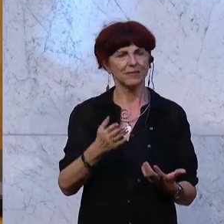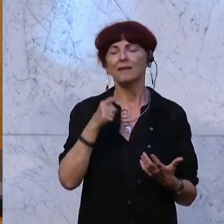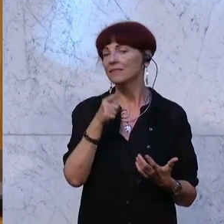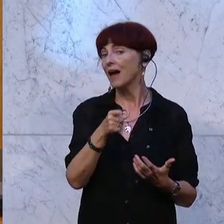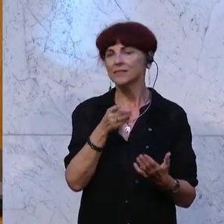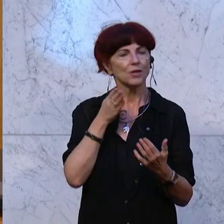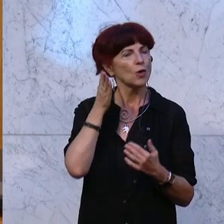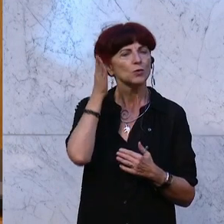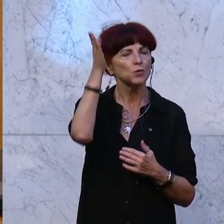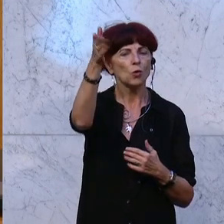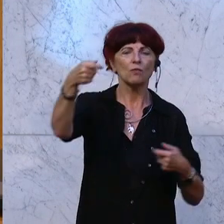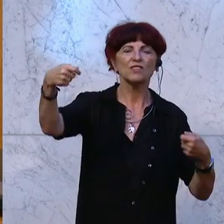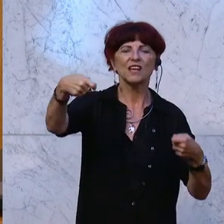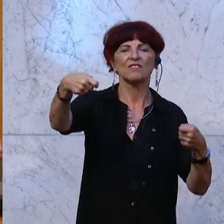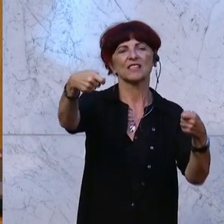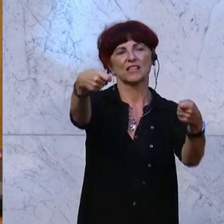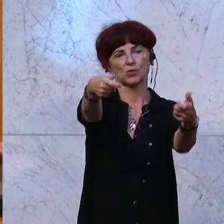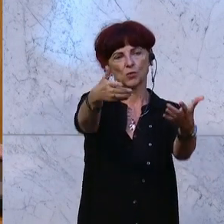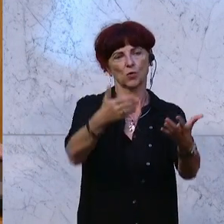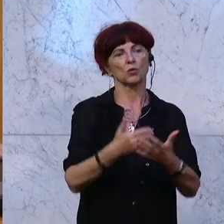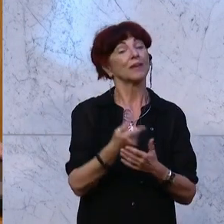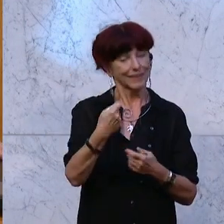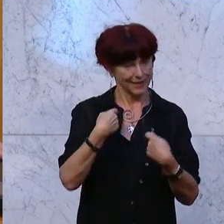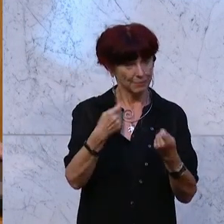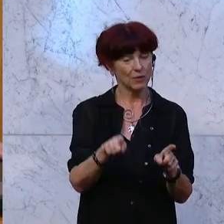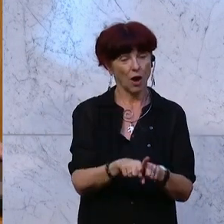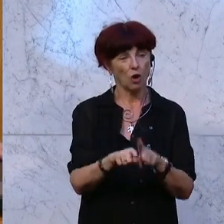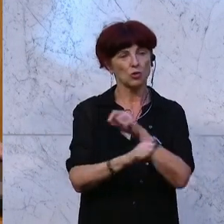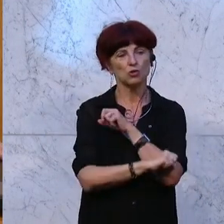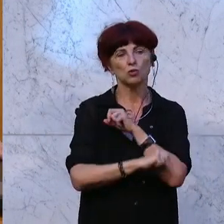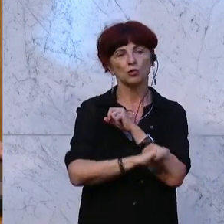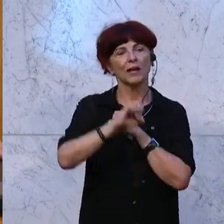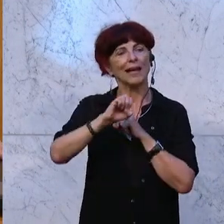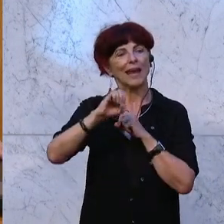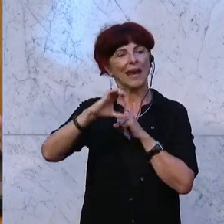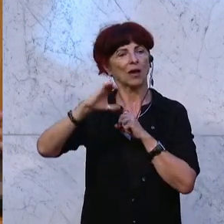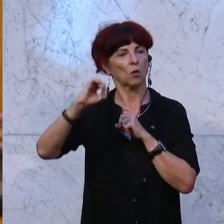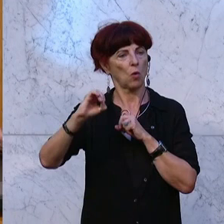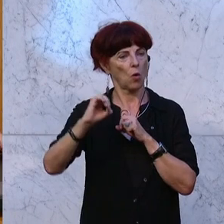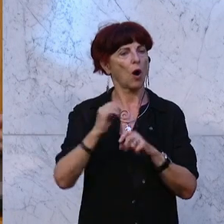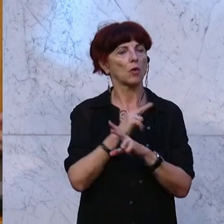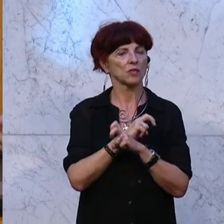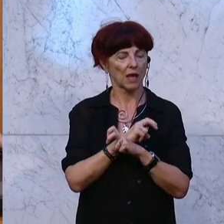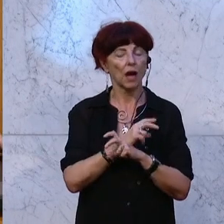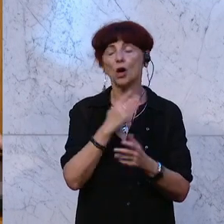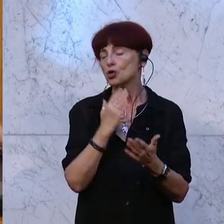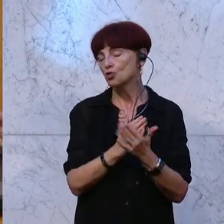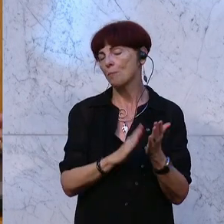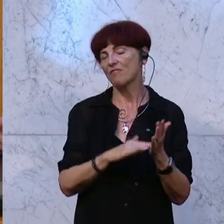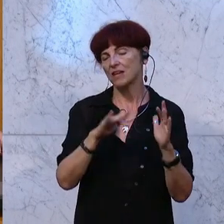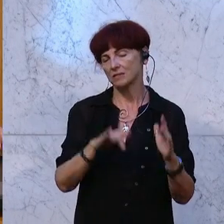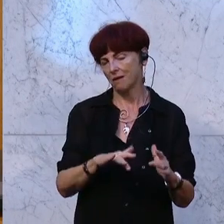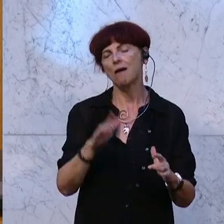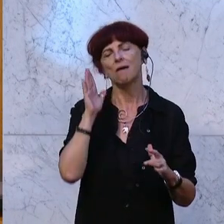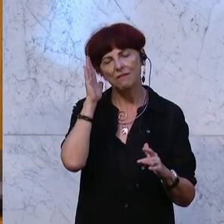eine Zukunftsinvestition, die sich noch dazu, und es gibt ja auch eine Studie der Eko Austria, die sich rechnet. Daher, wir agieren nach dem